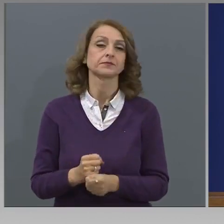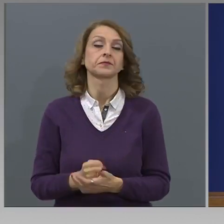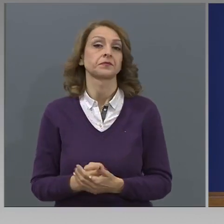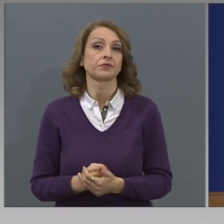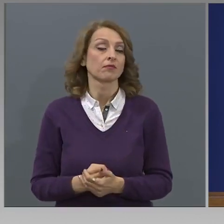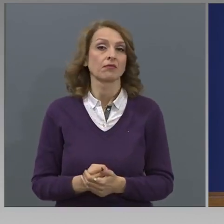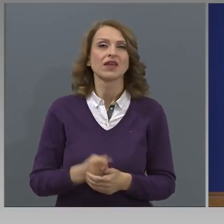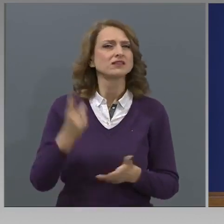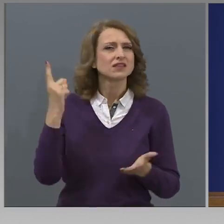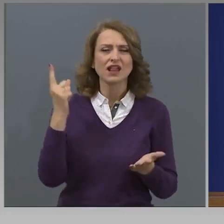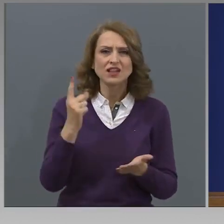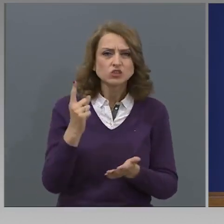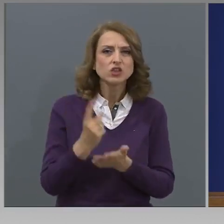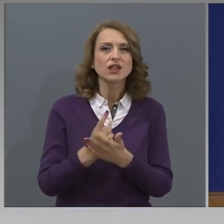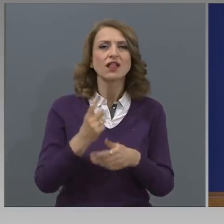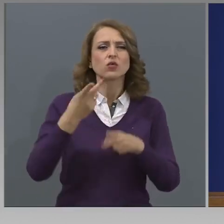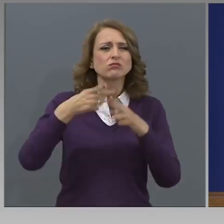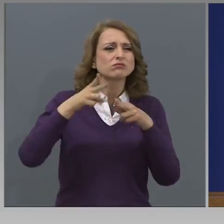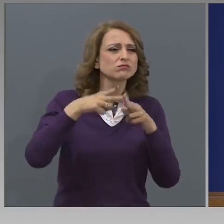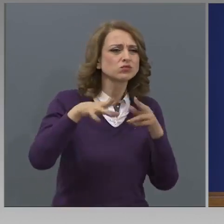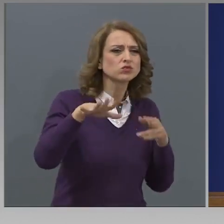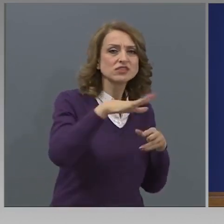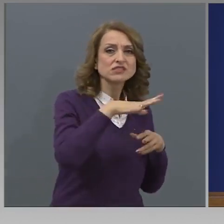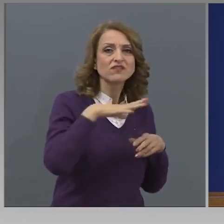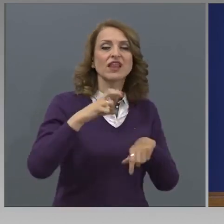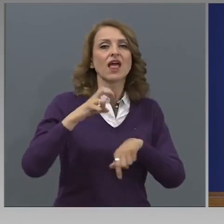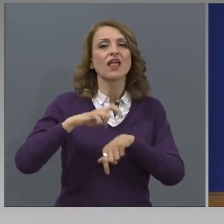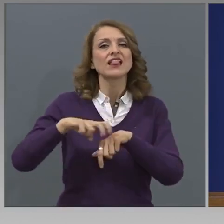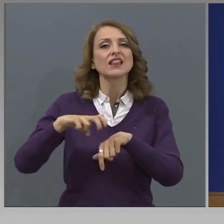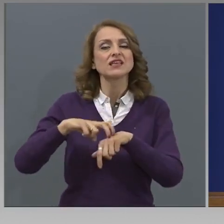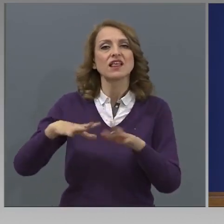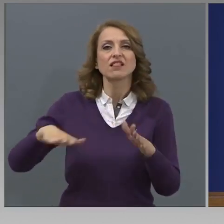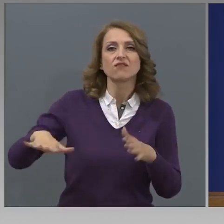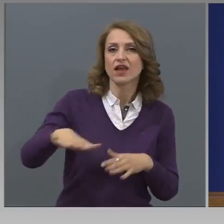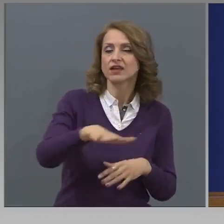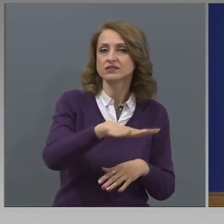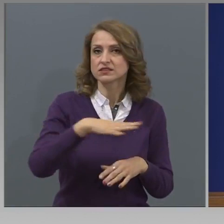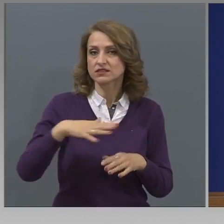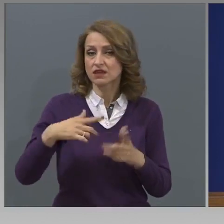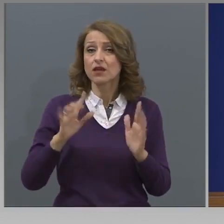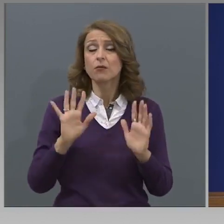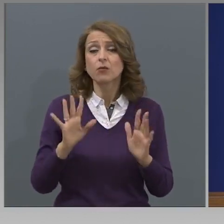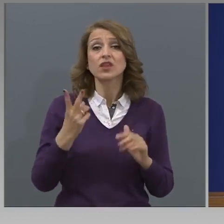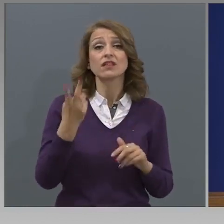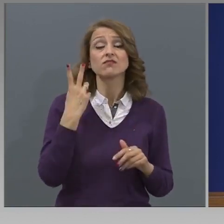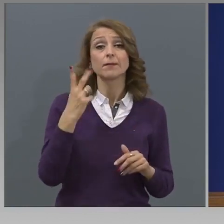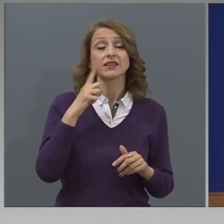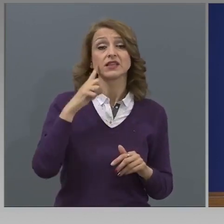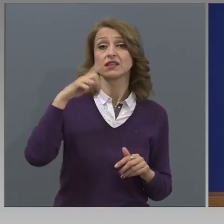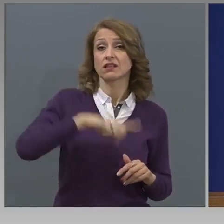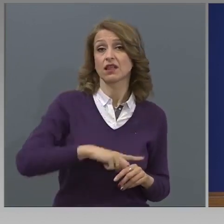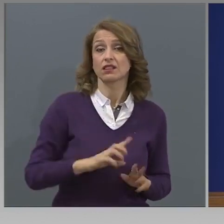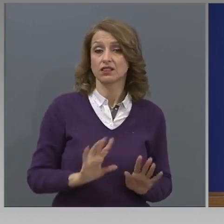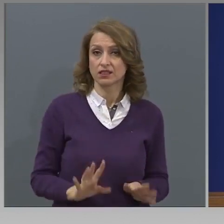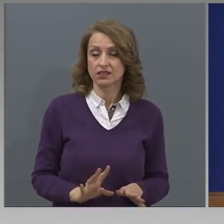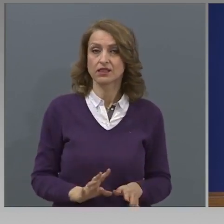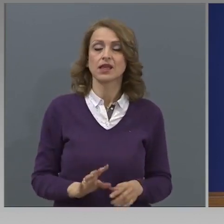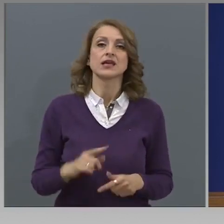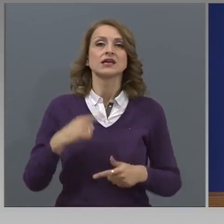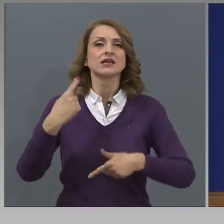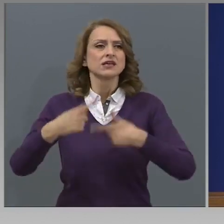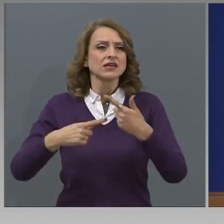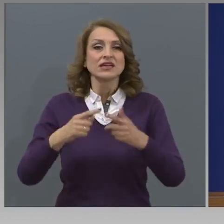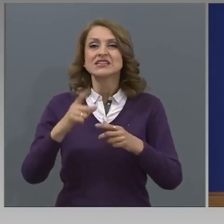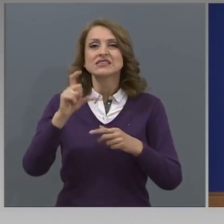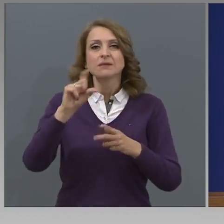Задължително почистване и дезинфекция в рамките на поне два пъти на работния ден. Присменен режим дезинфекция след